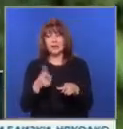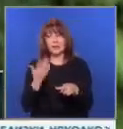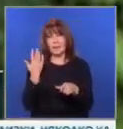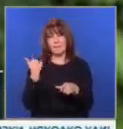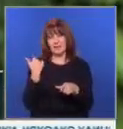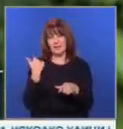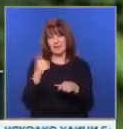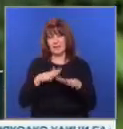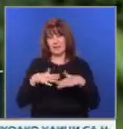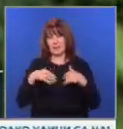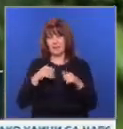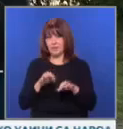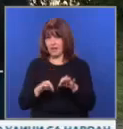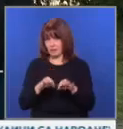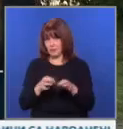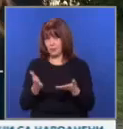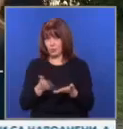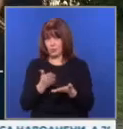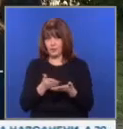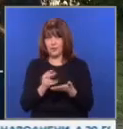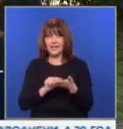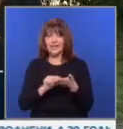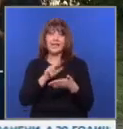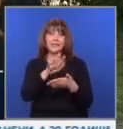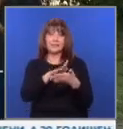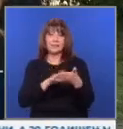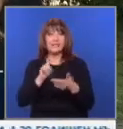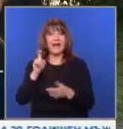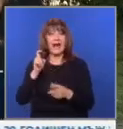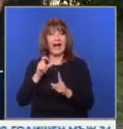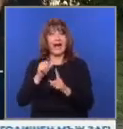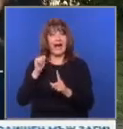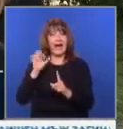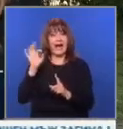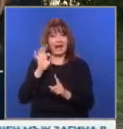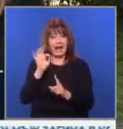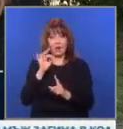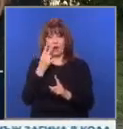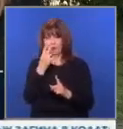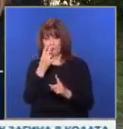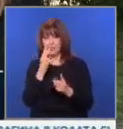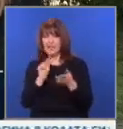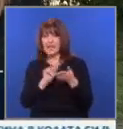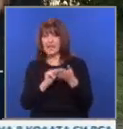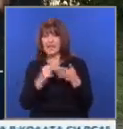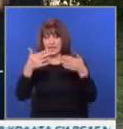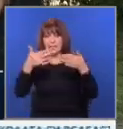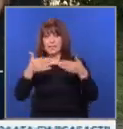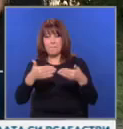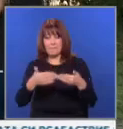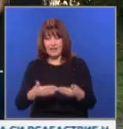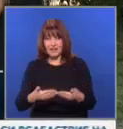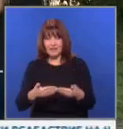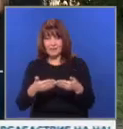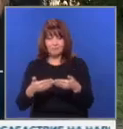на предходните парламентарни избори. По списъците на Грал, ако се вгледате в самата справка, всъщност тя е